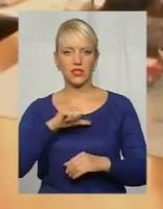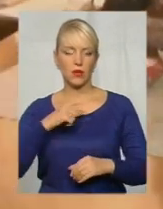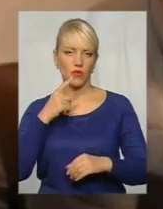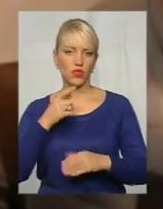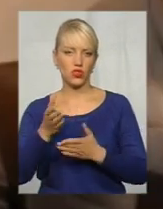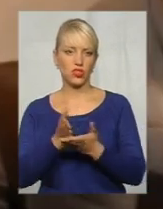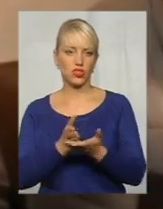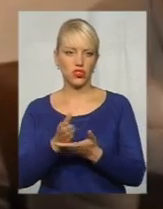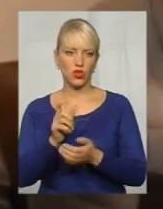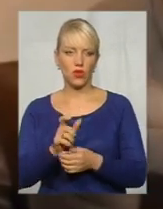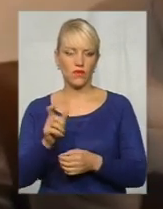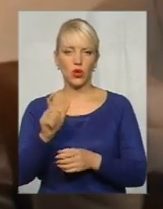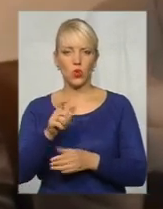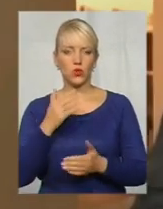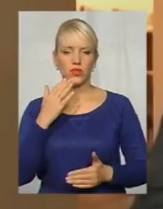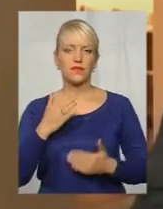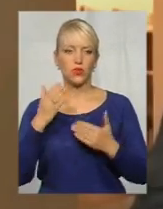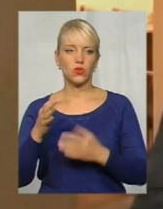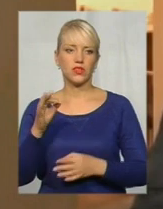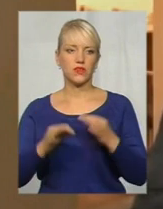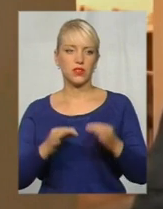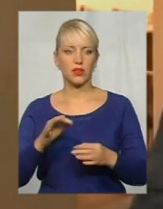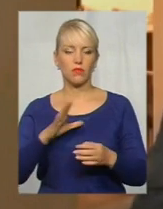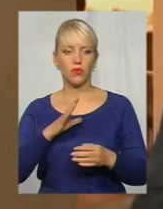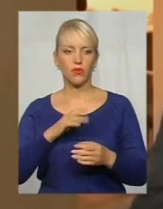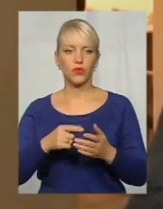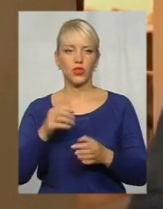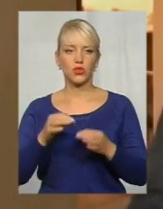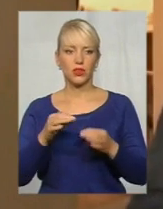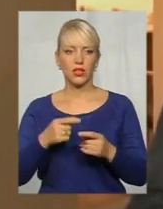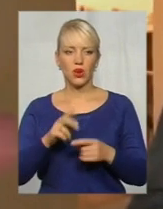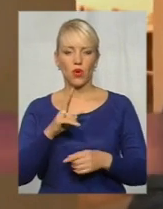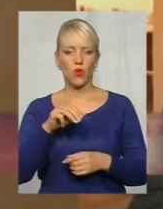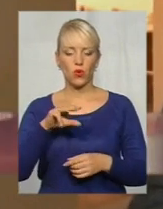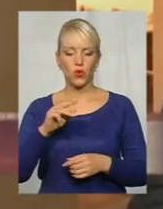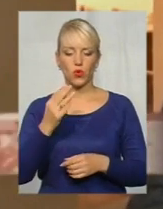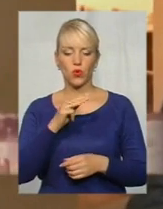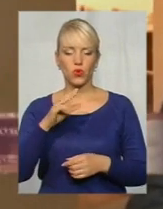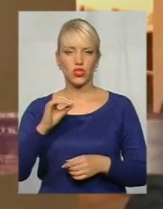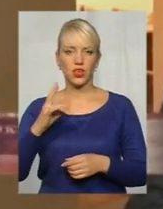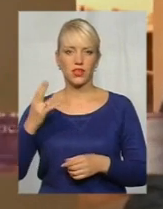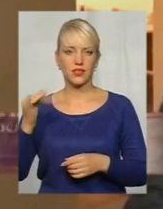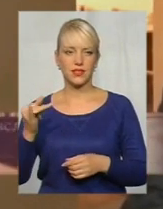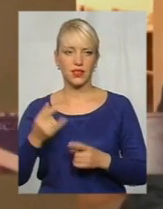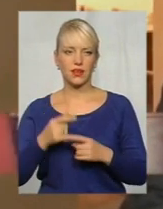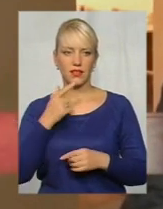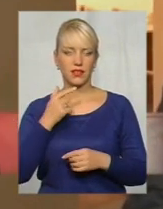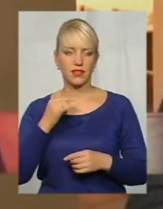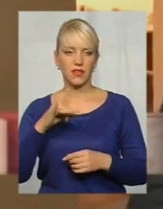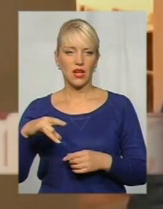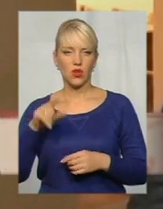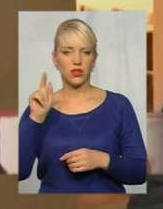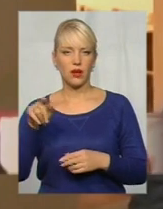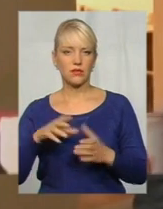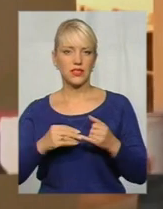чиновники. Люди звернулися до суду. Тут був приписаний в Потюжинцях, в село Крсивського району. Там